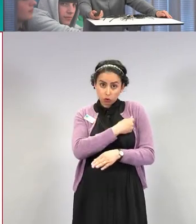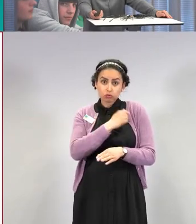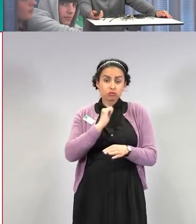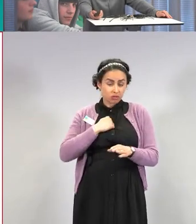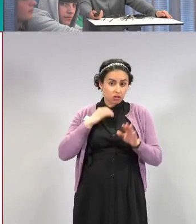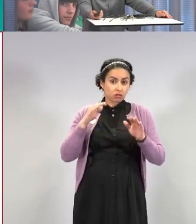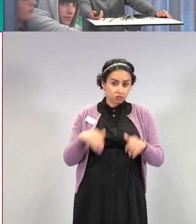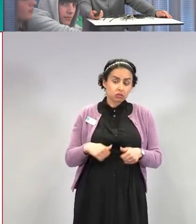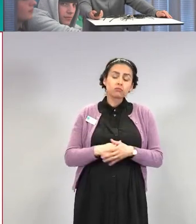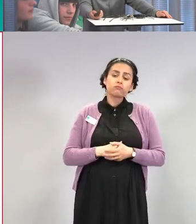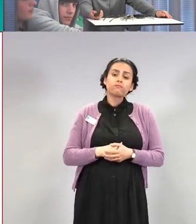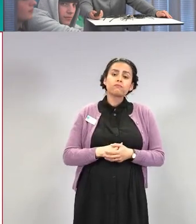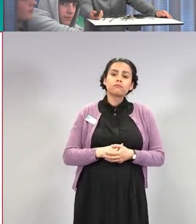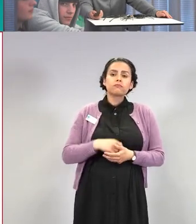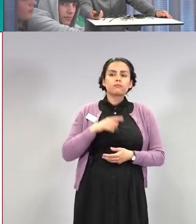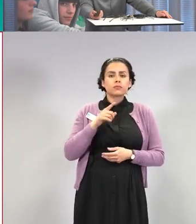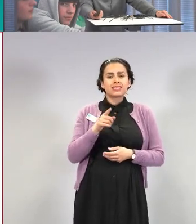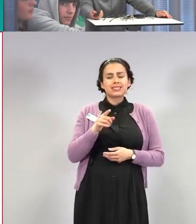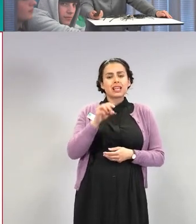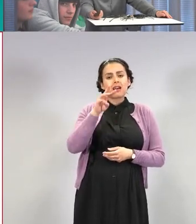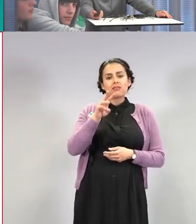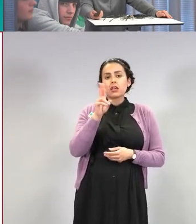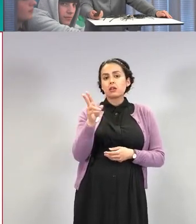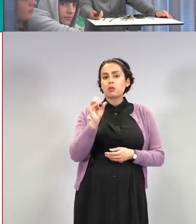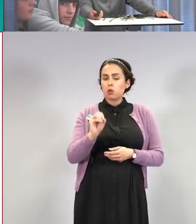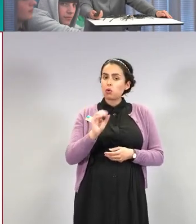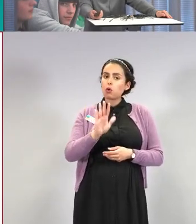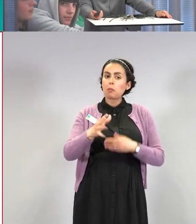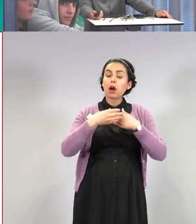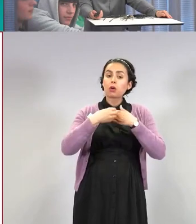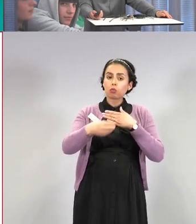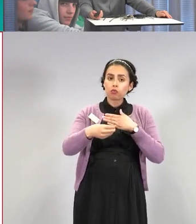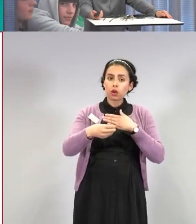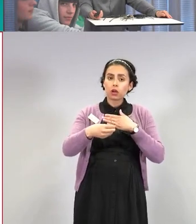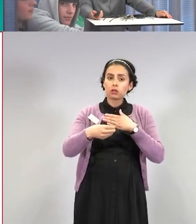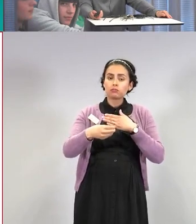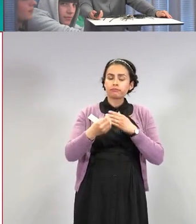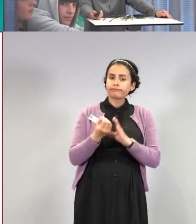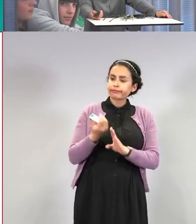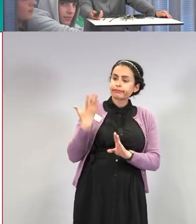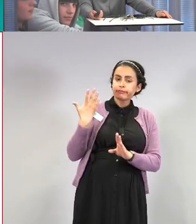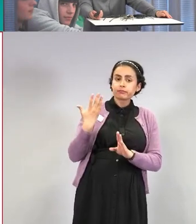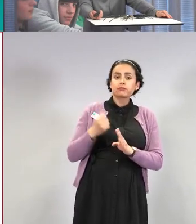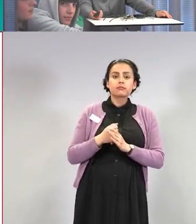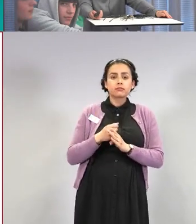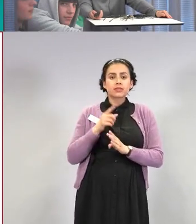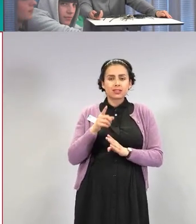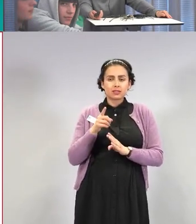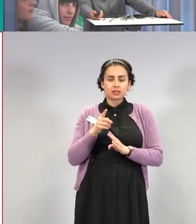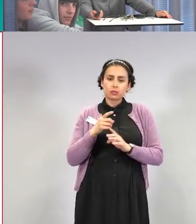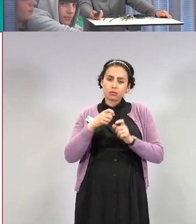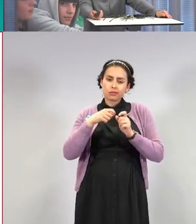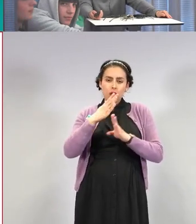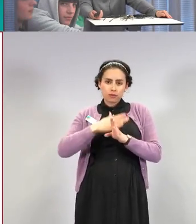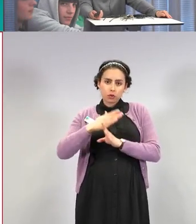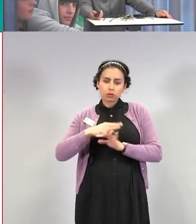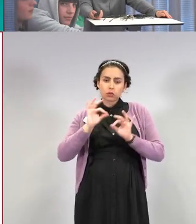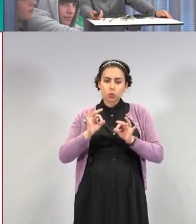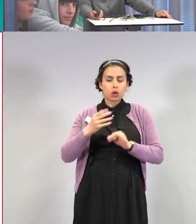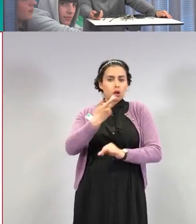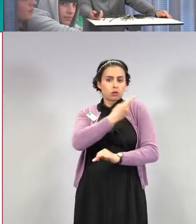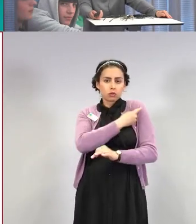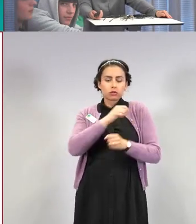Tässä on tällainen WHO-kuva, jossa on rokotteen tehoestimaatteja sen